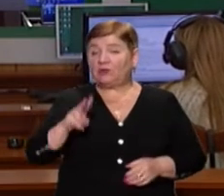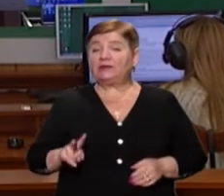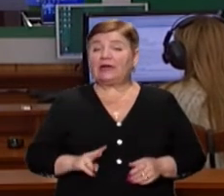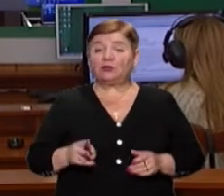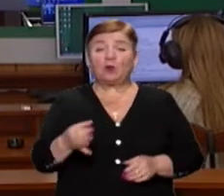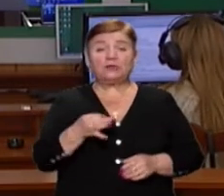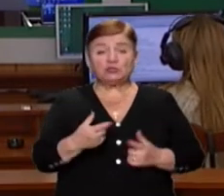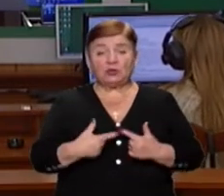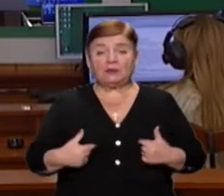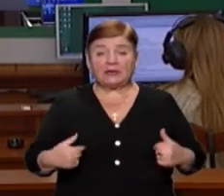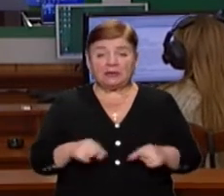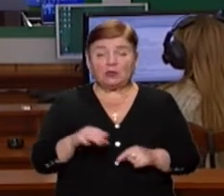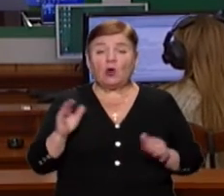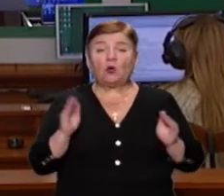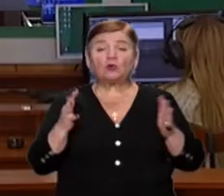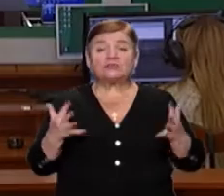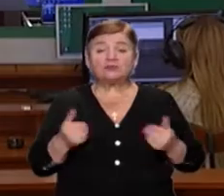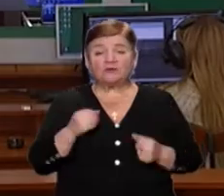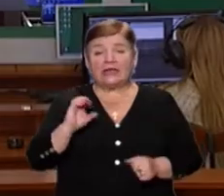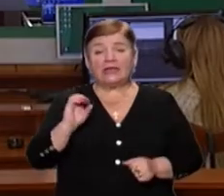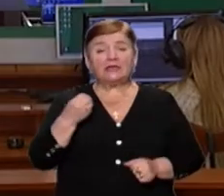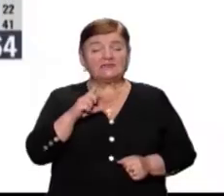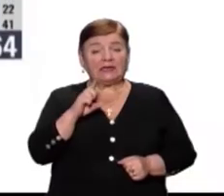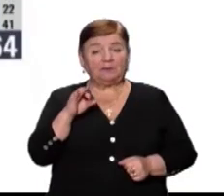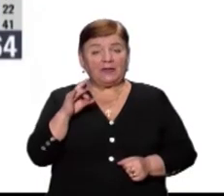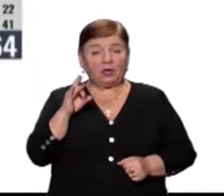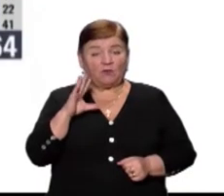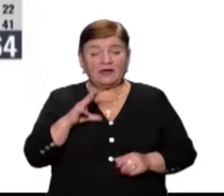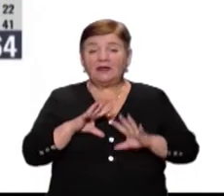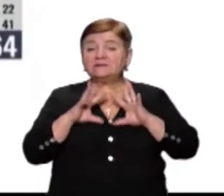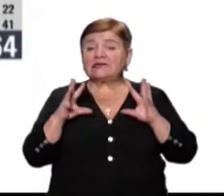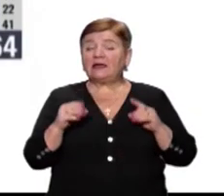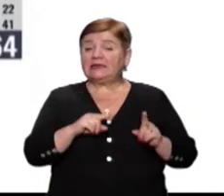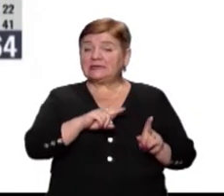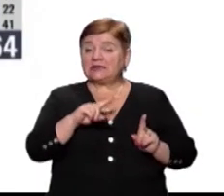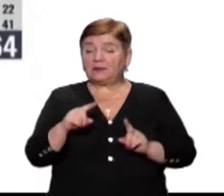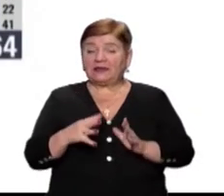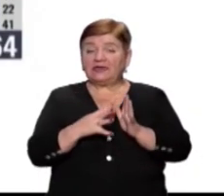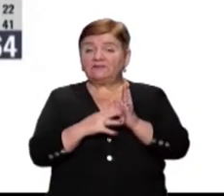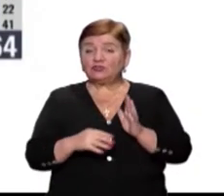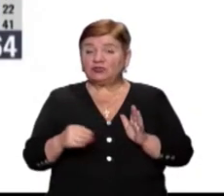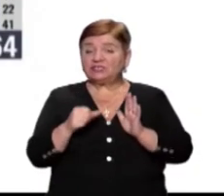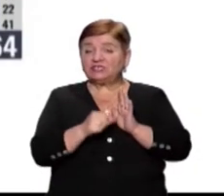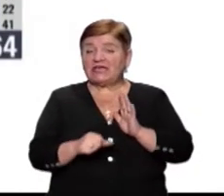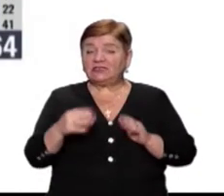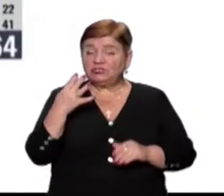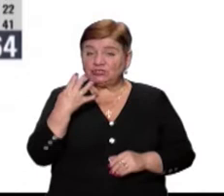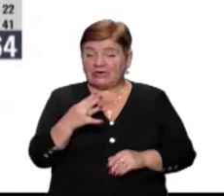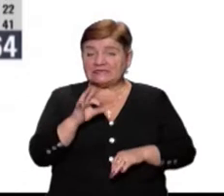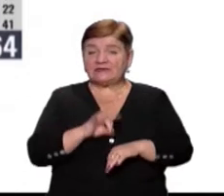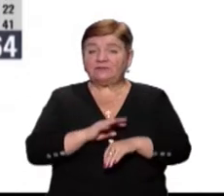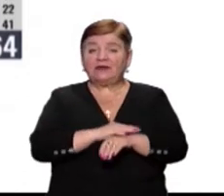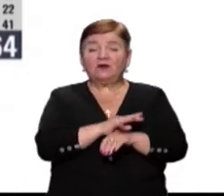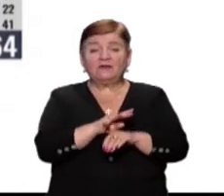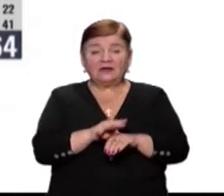директорка обласного департаменту охорони здоров'я Єлизавета Біров. Загалом на Закарпатті 964 людини захворіли на